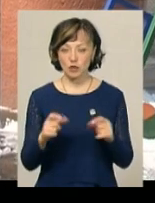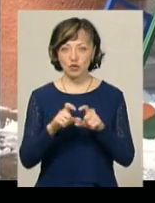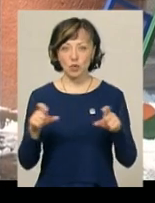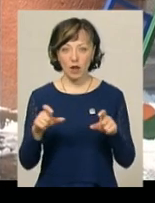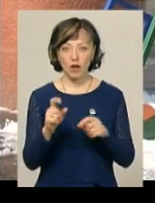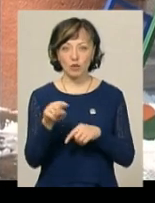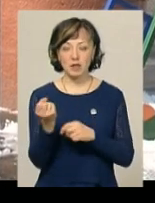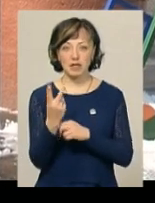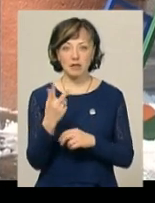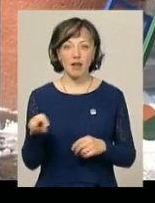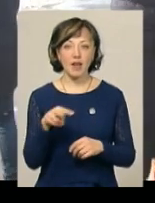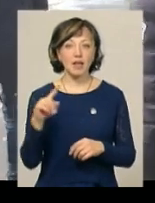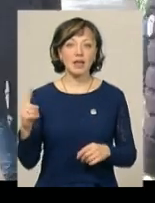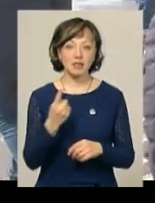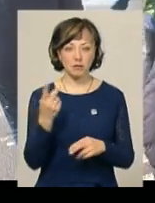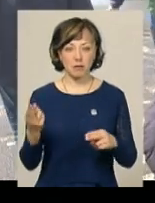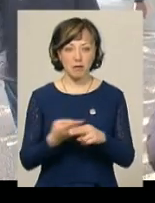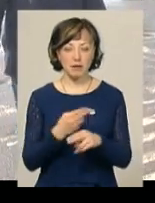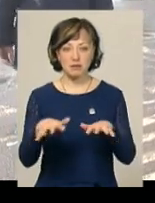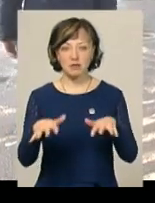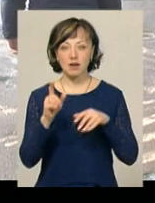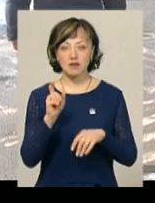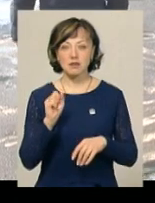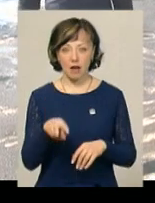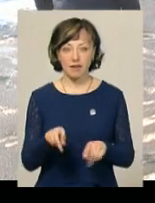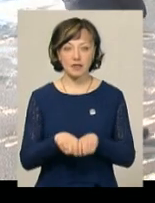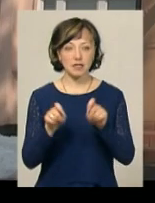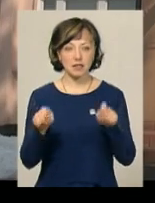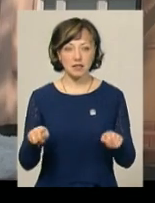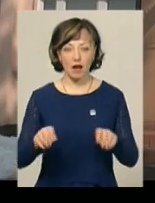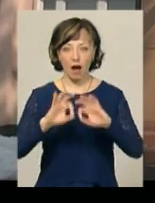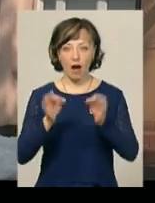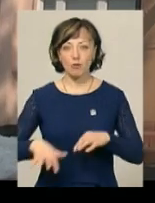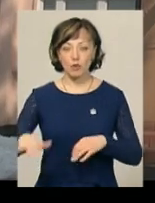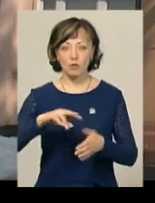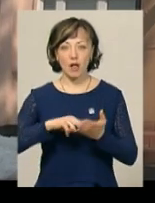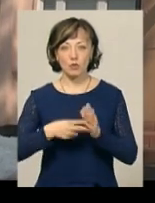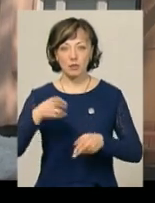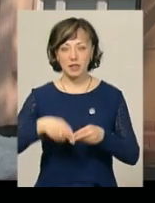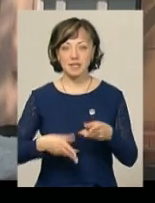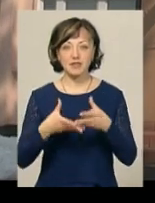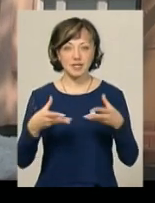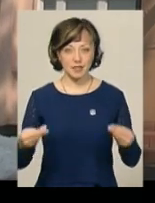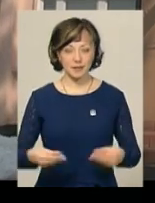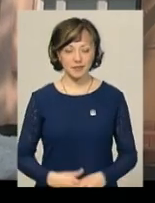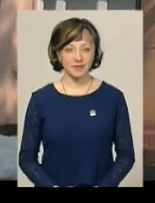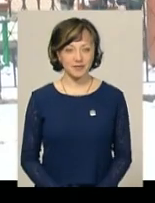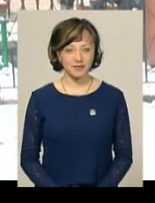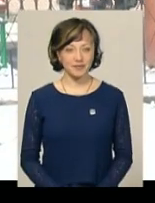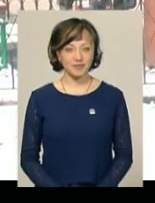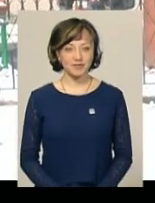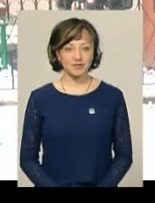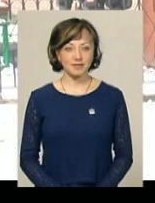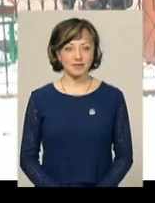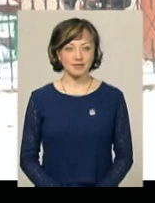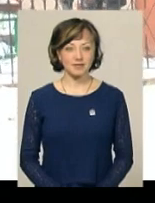Лезневе була єдиною у Хмельницькому без актової зали. Відкриття арт-простору планується наприкінці весни. Світлана Русіна, Надія